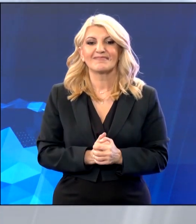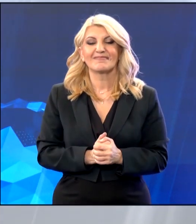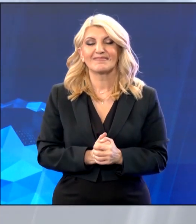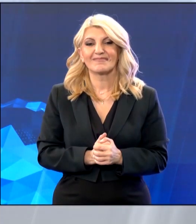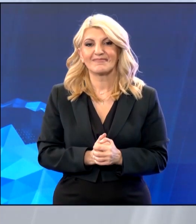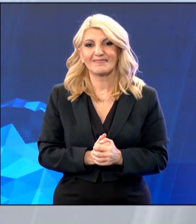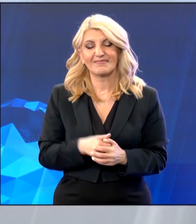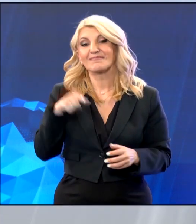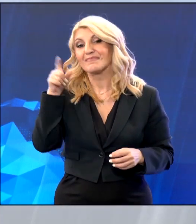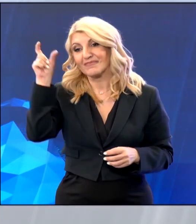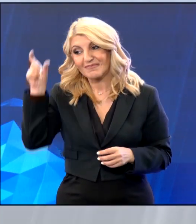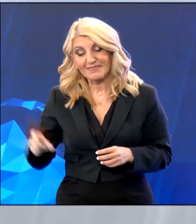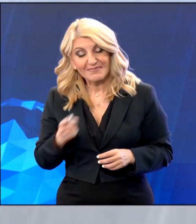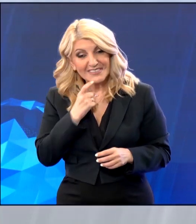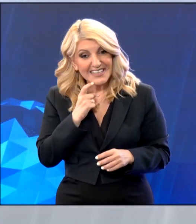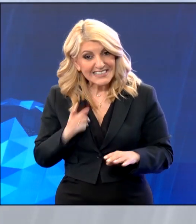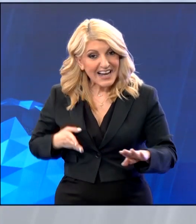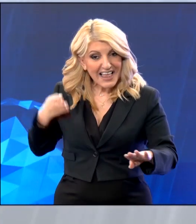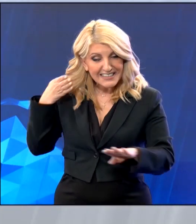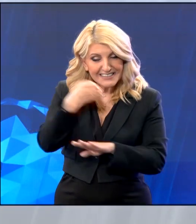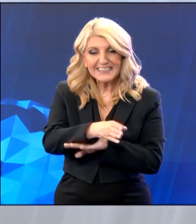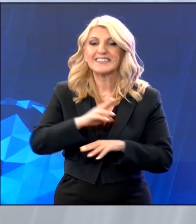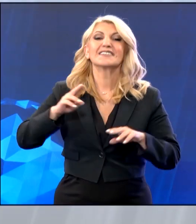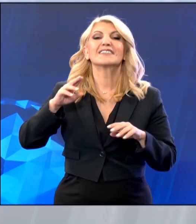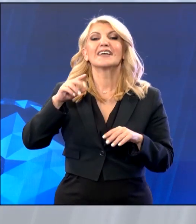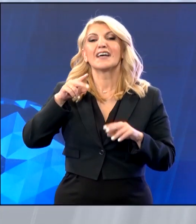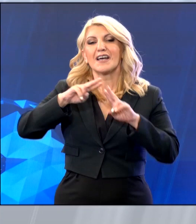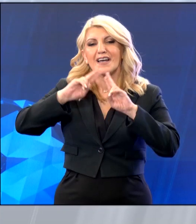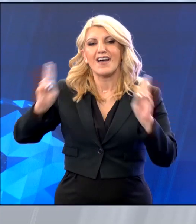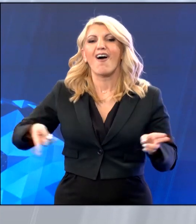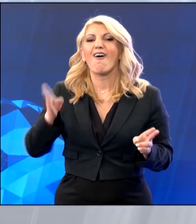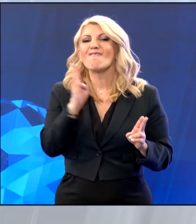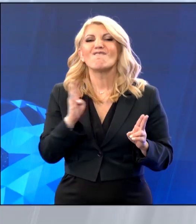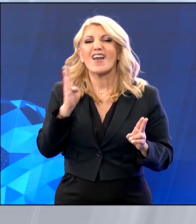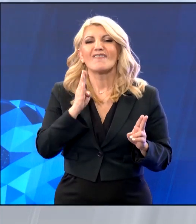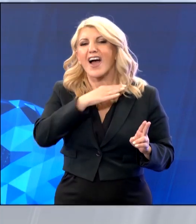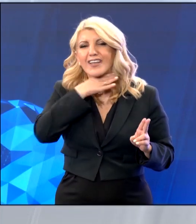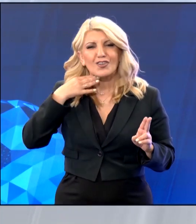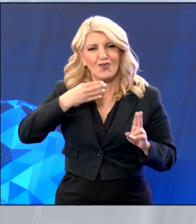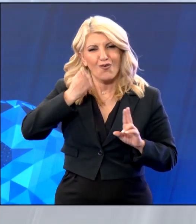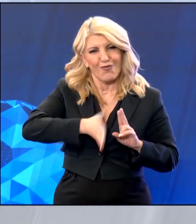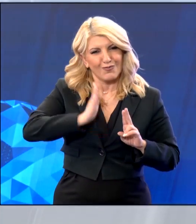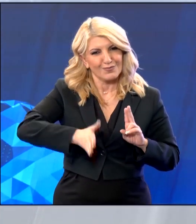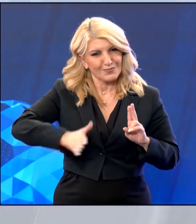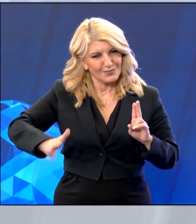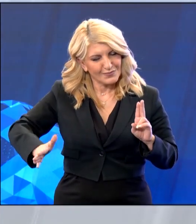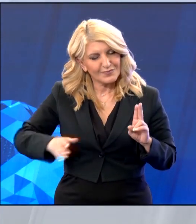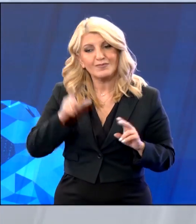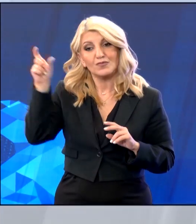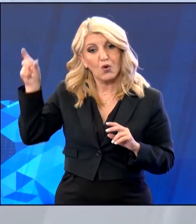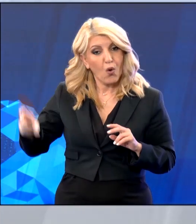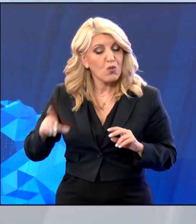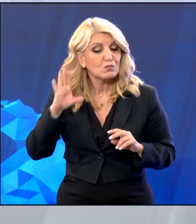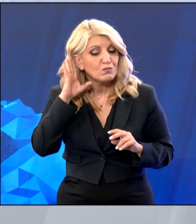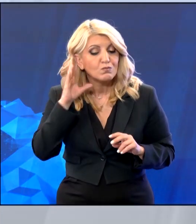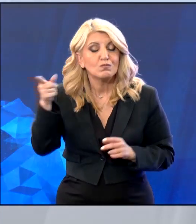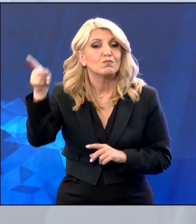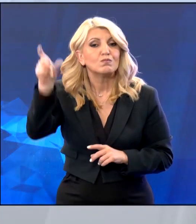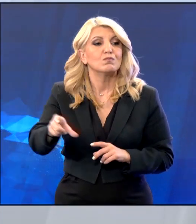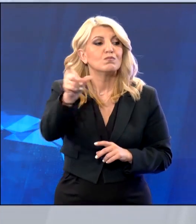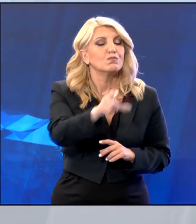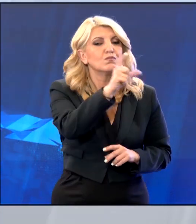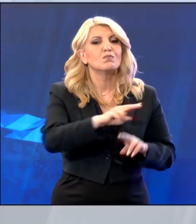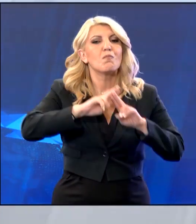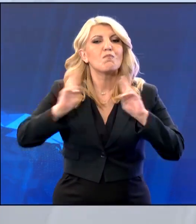Στη Βαρβάκιο Αγορά βρέθηκε ο Στέφανος Κασελάκης που συνομίλησε με τους εμπόρους της κράτης αγοράς. Ο πρόεδρος του ΣΥΡΙΖΑ άκουσε τα αιτήματα των κρεοπωλών για αναβάθμισης κεντρικής αγοράς της